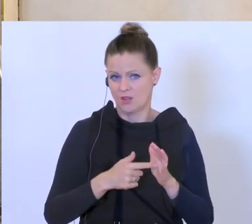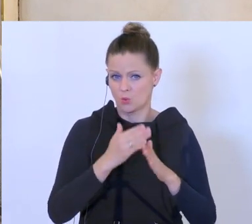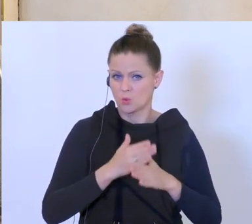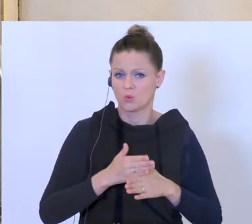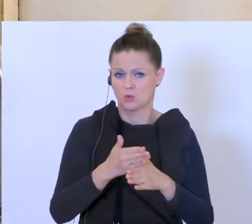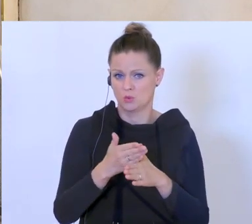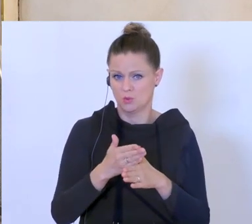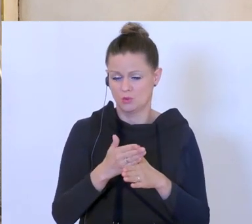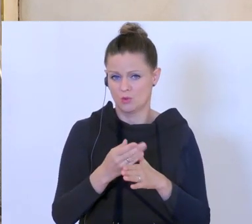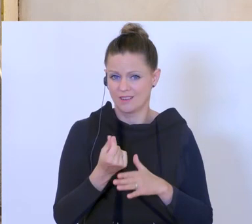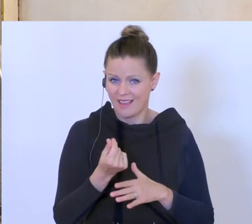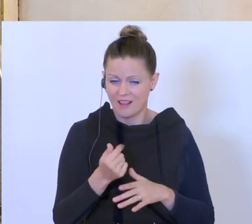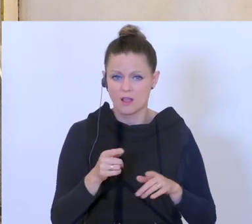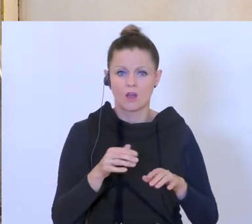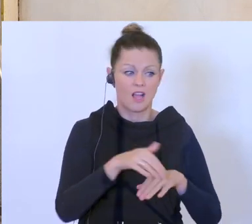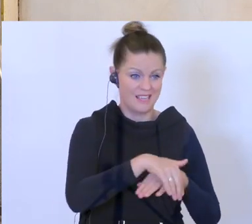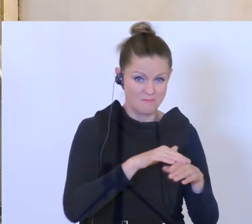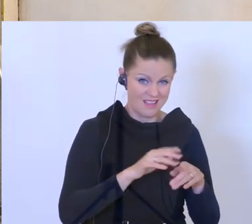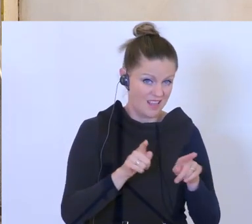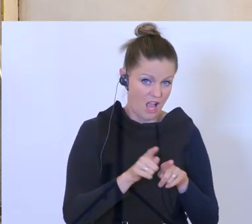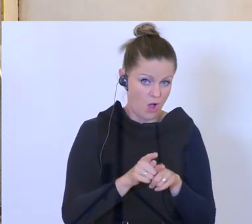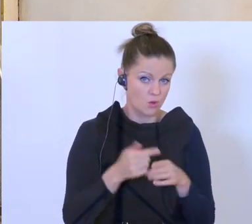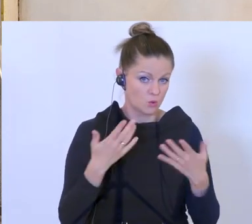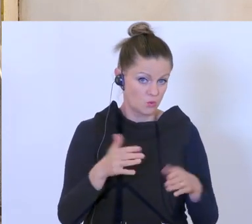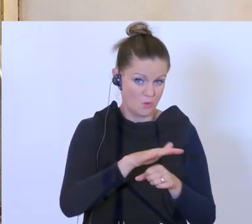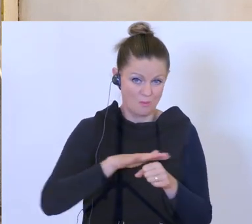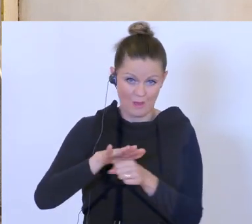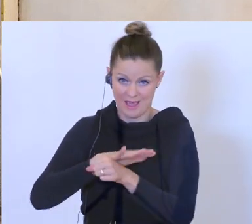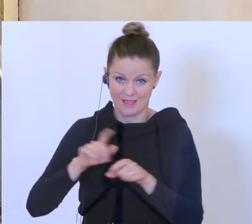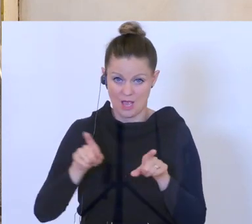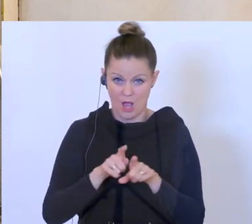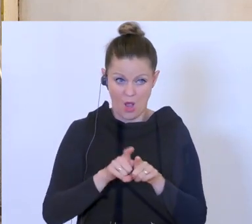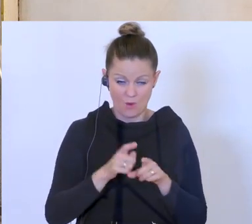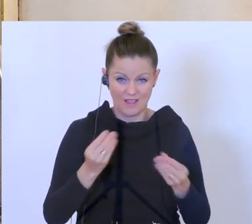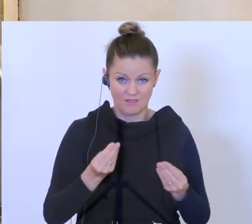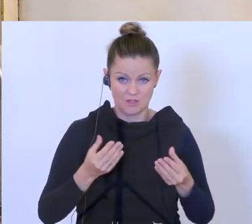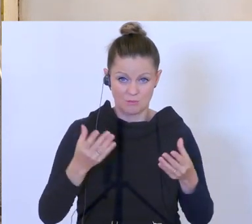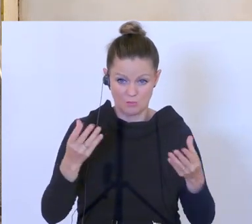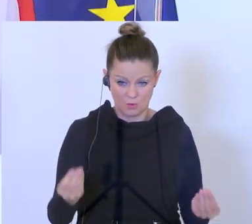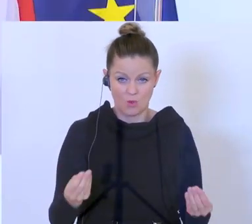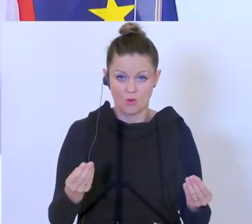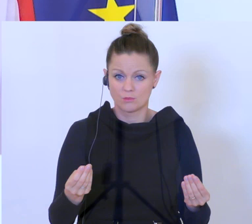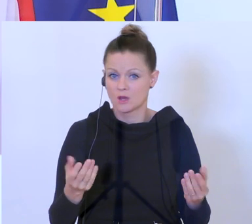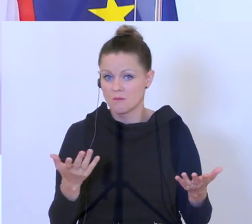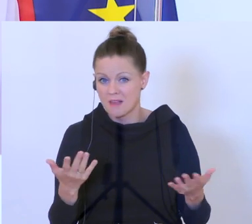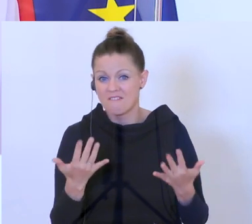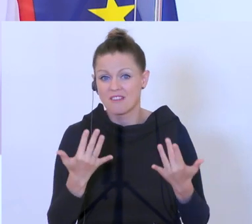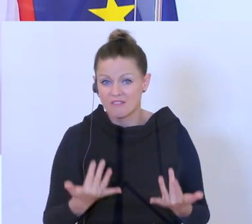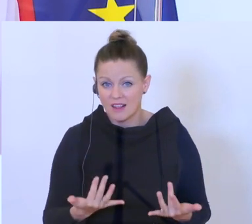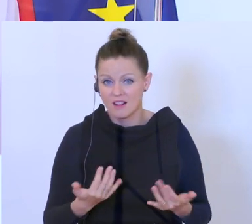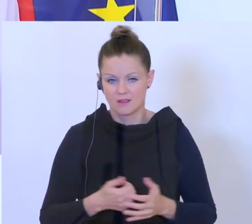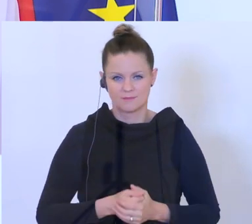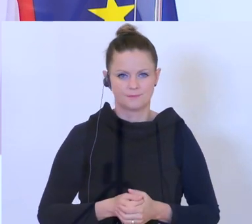noch offen, ob es da ein Hilfspaket geben wird. Werden diese Bereiche noch abgedeckt und wenn ja, um wie viel Geld wird es da gehen? Wir arbeiten an